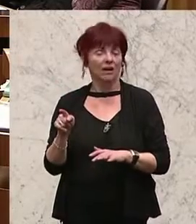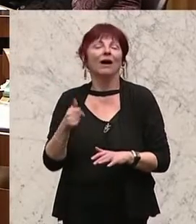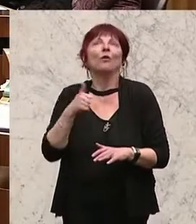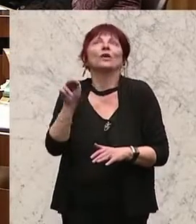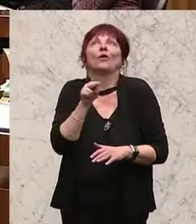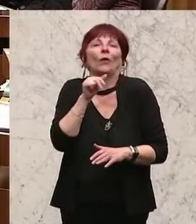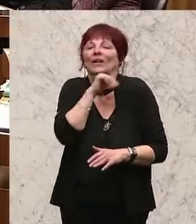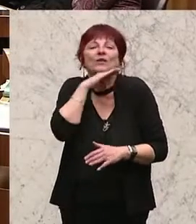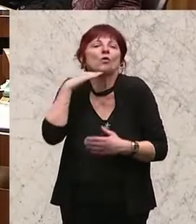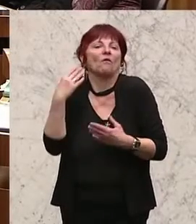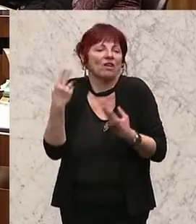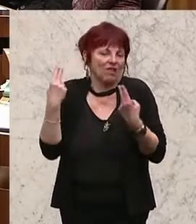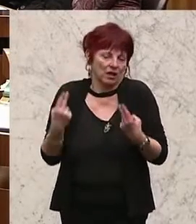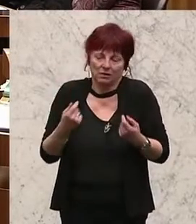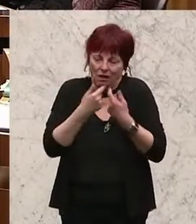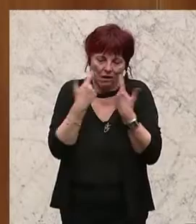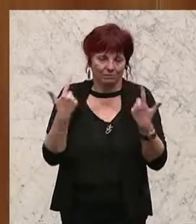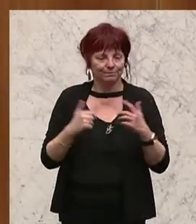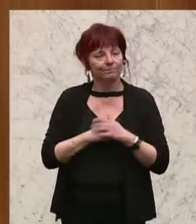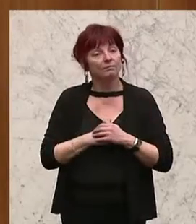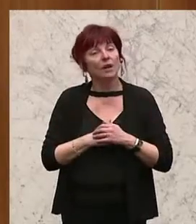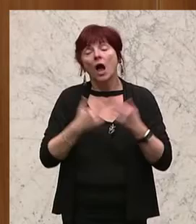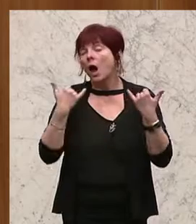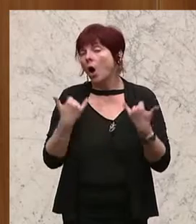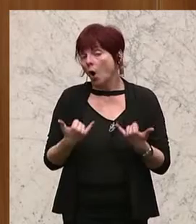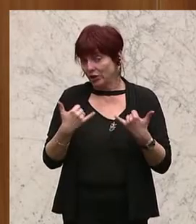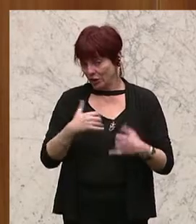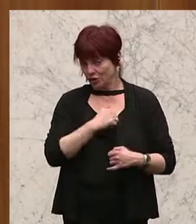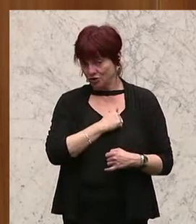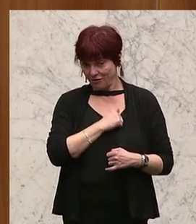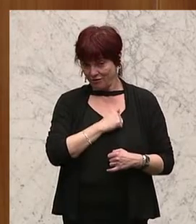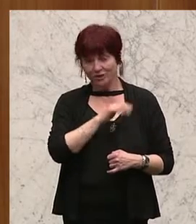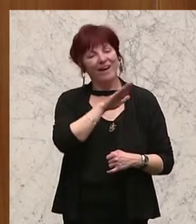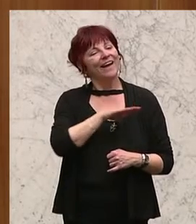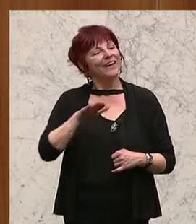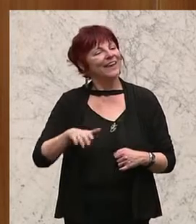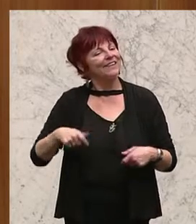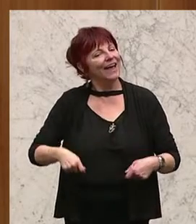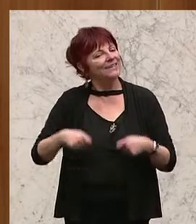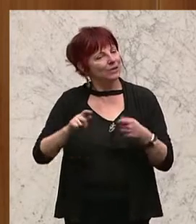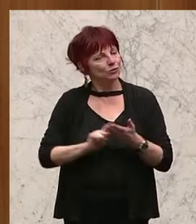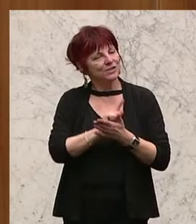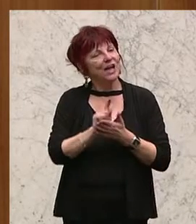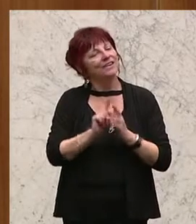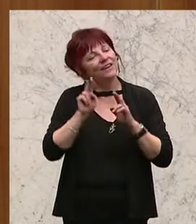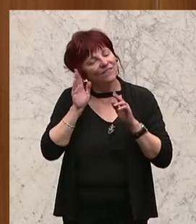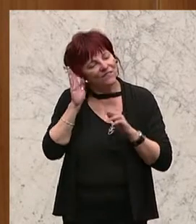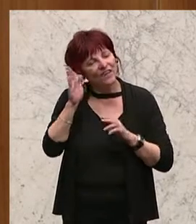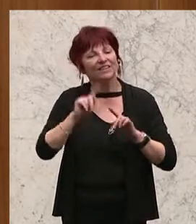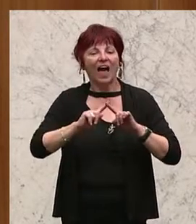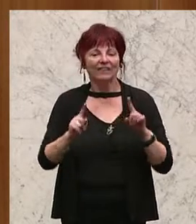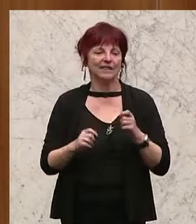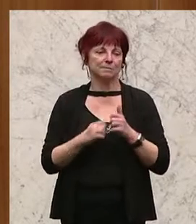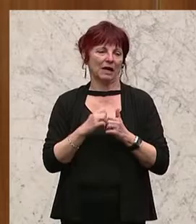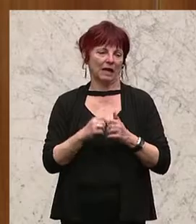Wir haben es heute geschafft, dass wir Kindererziehungszeiten anders einrechnen. Wir haben eine